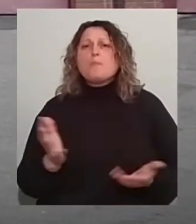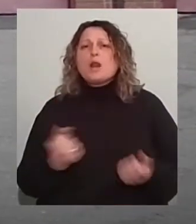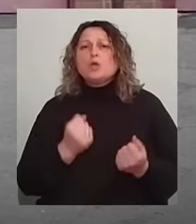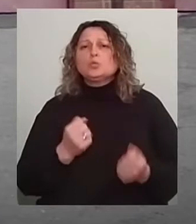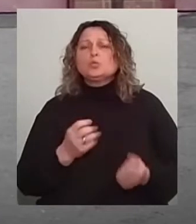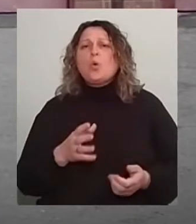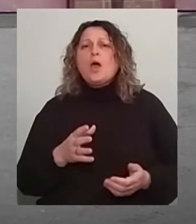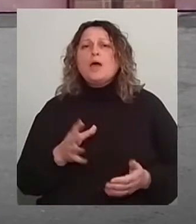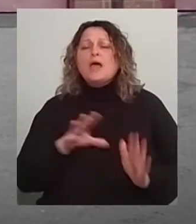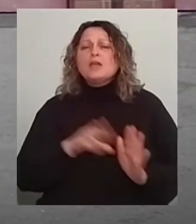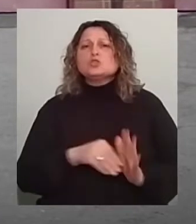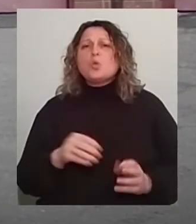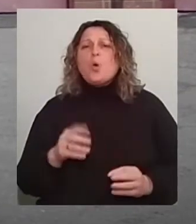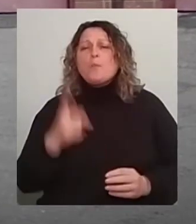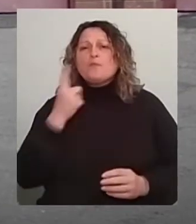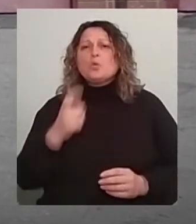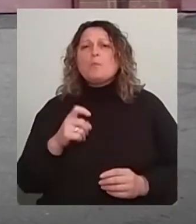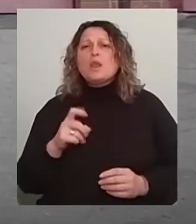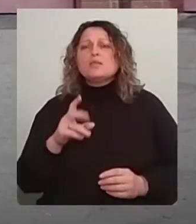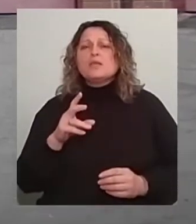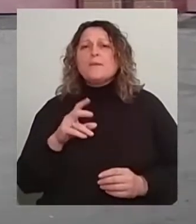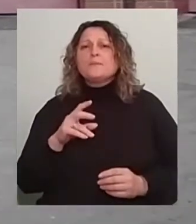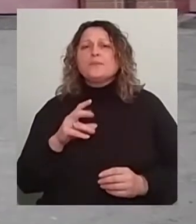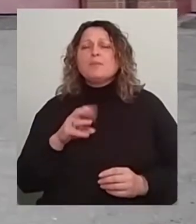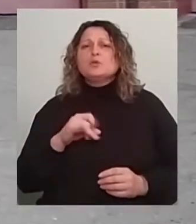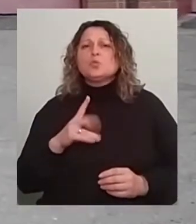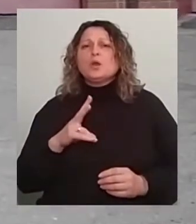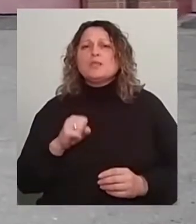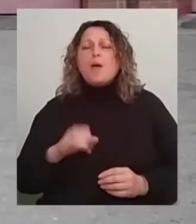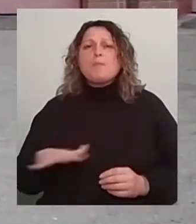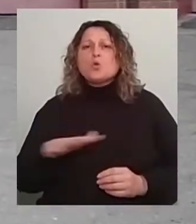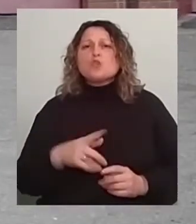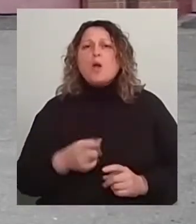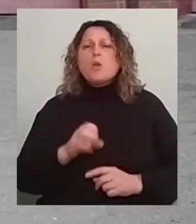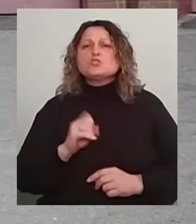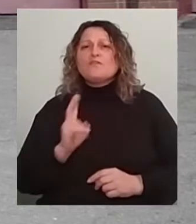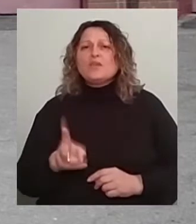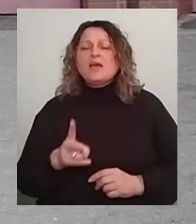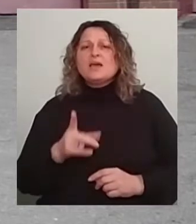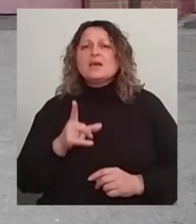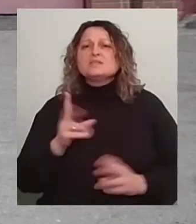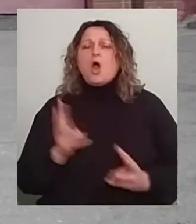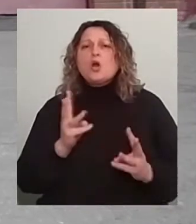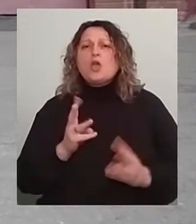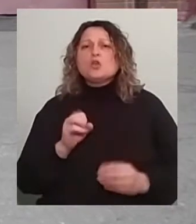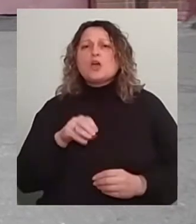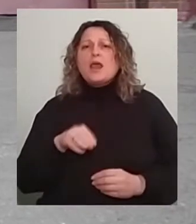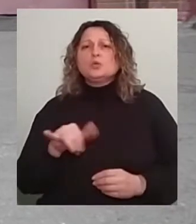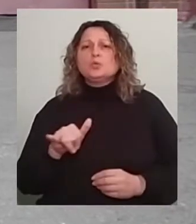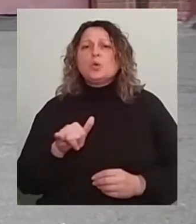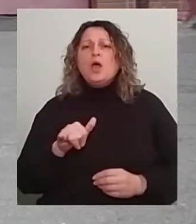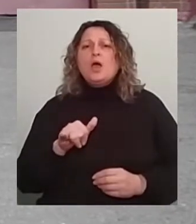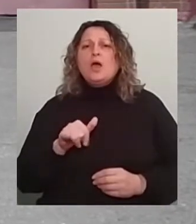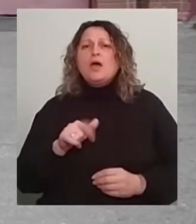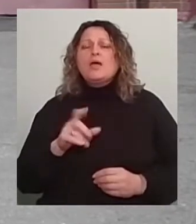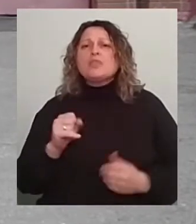пожежу. В місті Одеса, площа Мичуріна, Большевік, загорання очерету. В найкоротші терміни